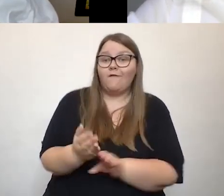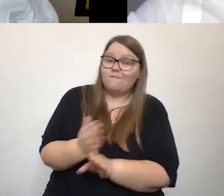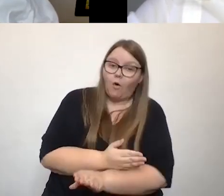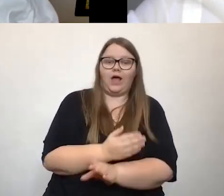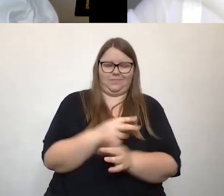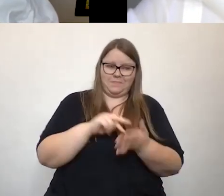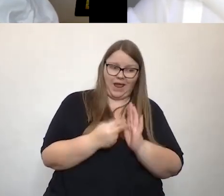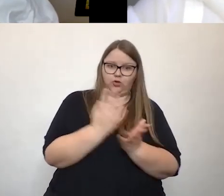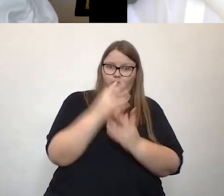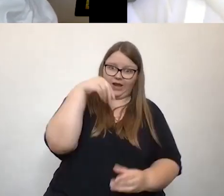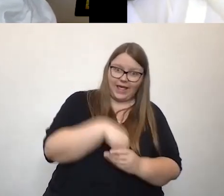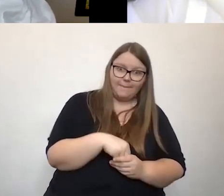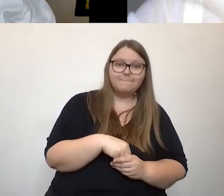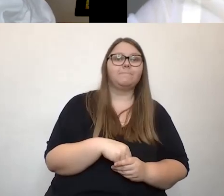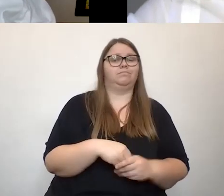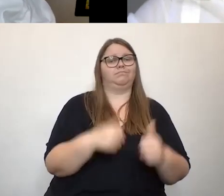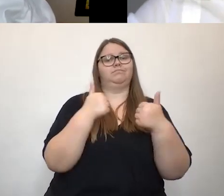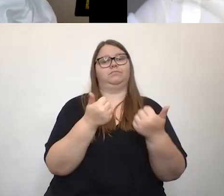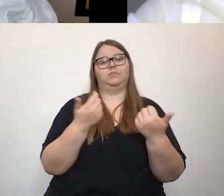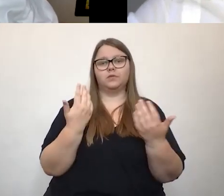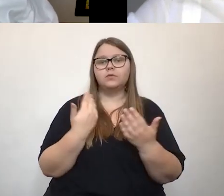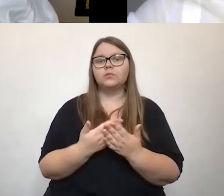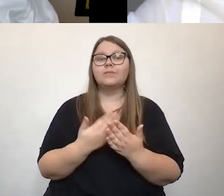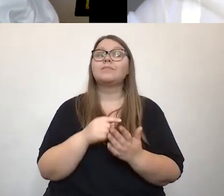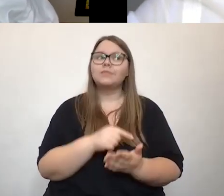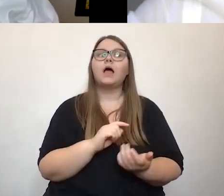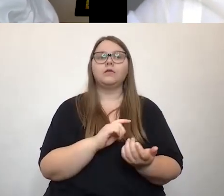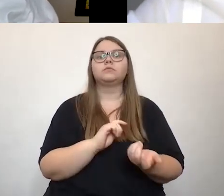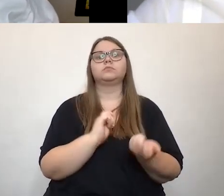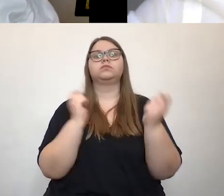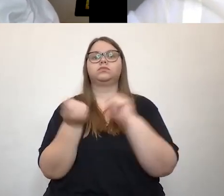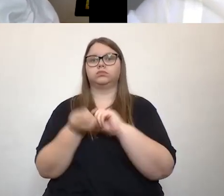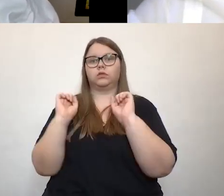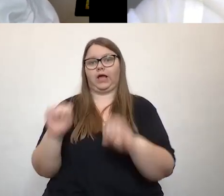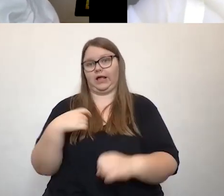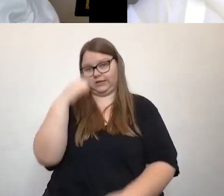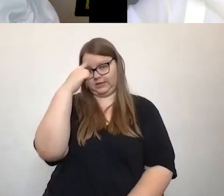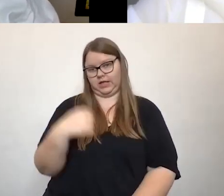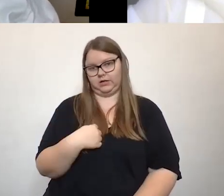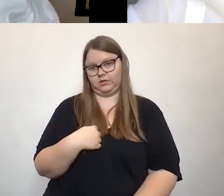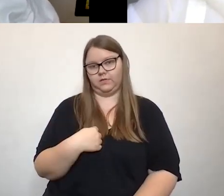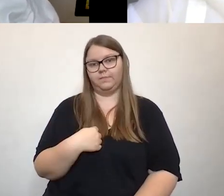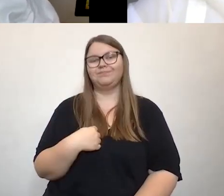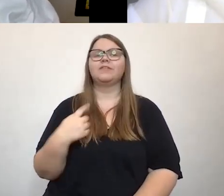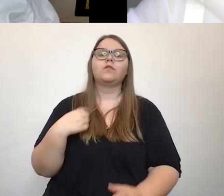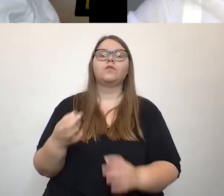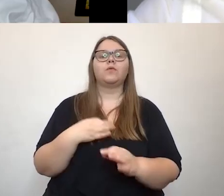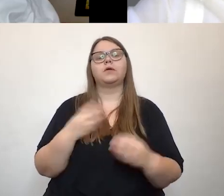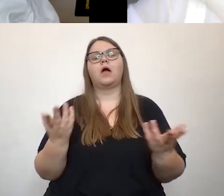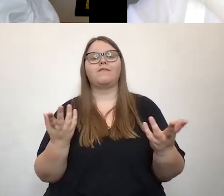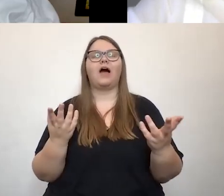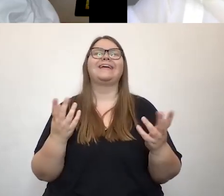einbezogen wird, da denke ich, da kann sich einiges verlegen, also wir müssen einfach mal raus aus dieser Ecke, wir tun